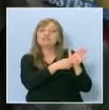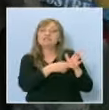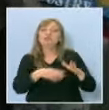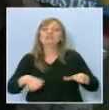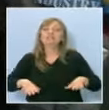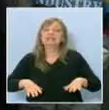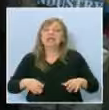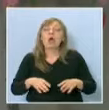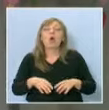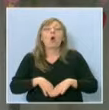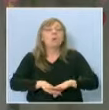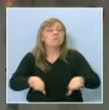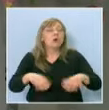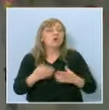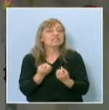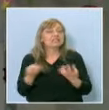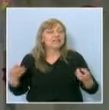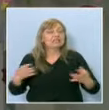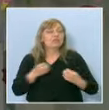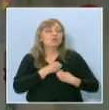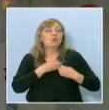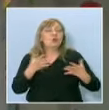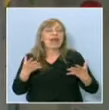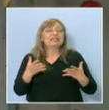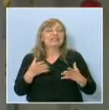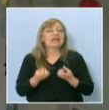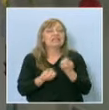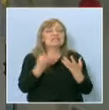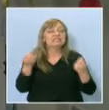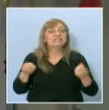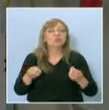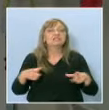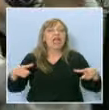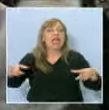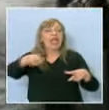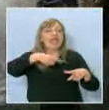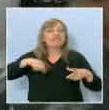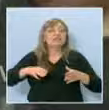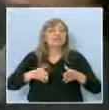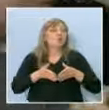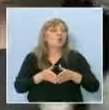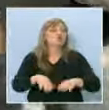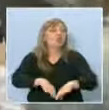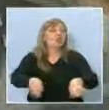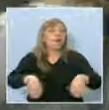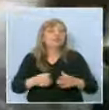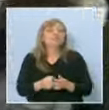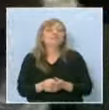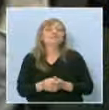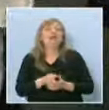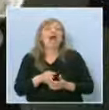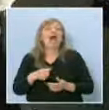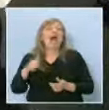Морската градина с богатата растителност, езерото с лодки, паметниците на велики български личности, аквариума и